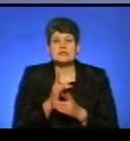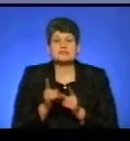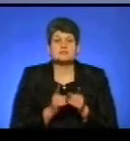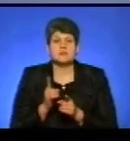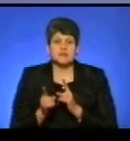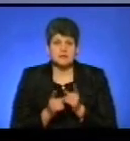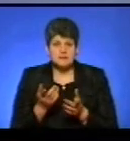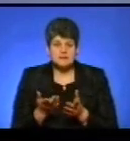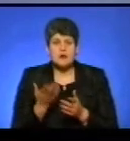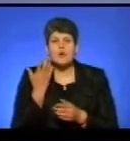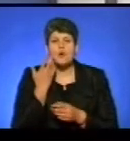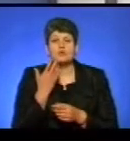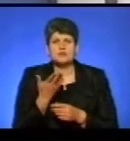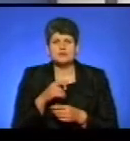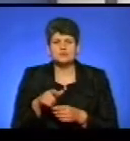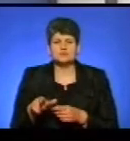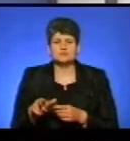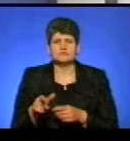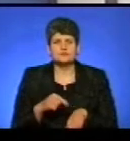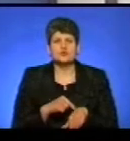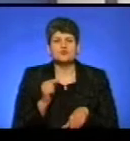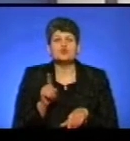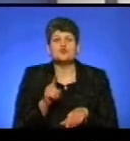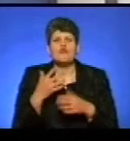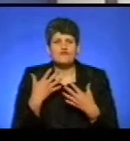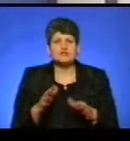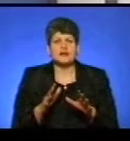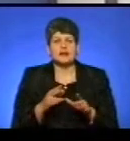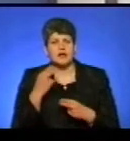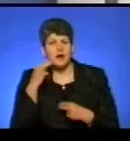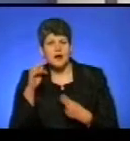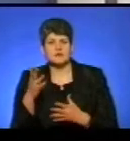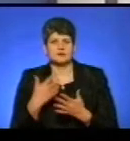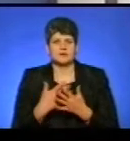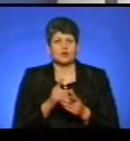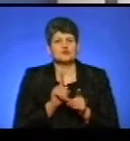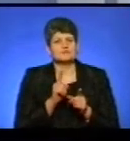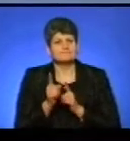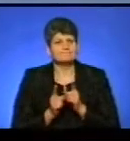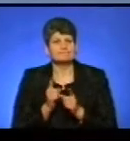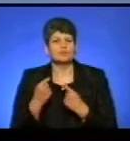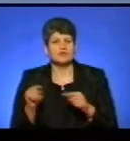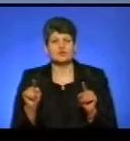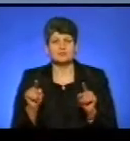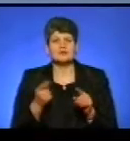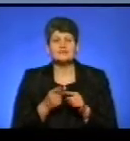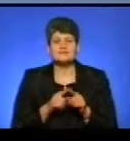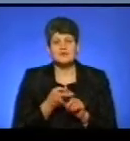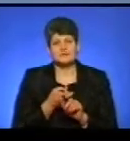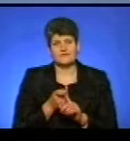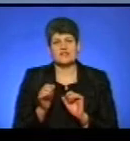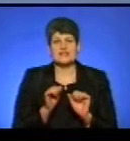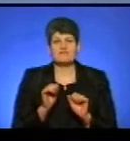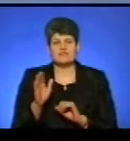змінитися. На ваш погляд, коли жителі громади відчують, що щось вже не так, щось краще, чи щось по-іншому? Це все залежить від керівництва